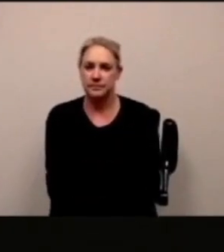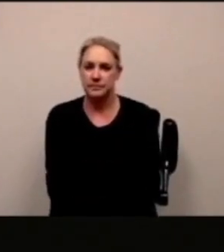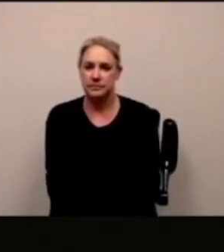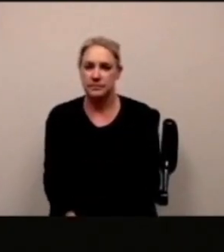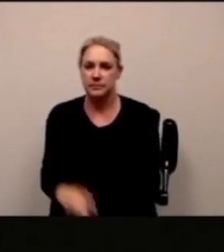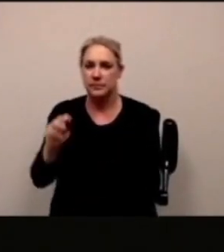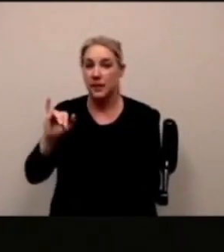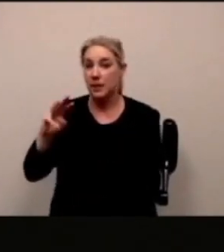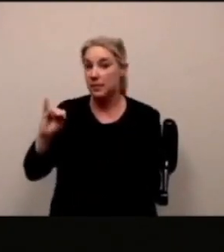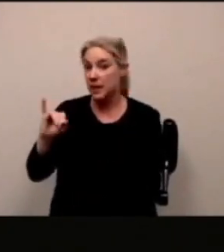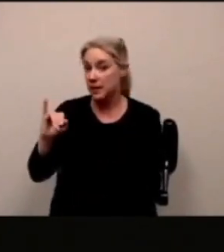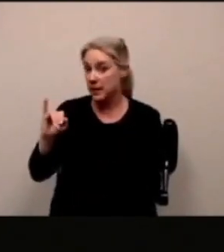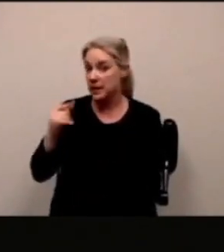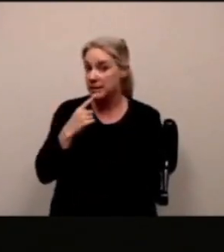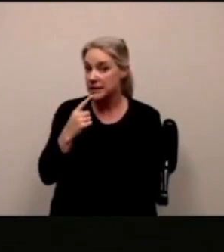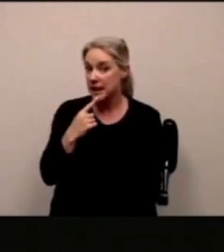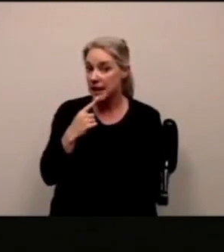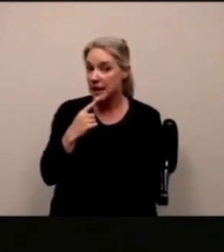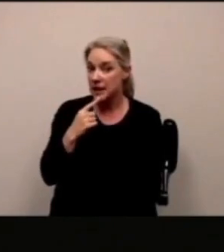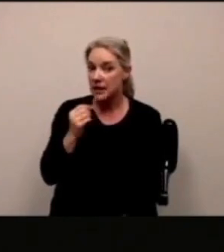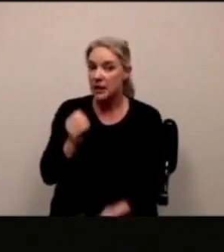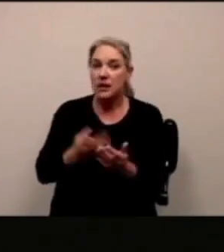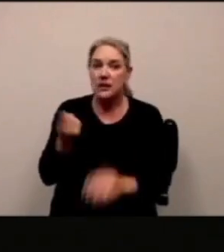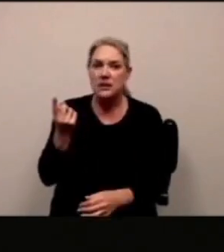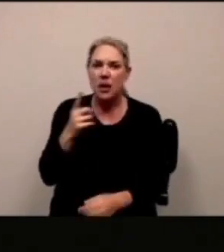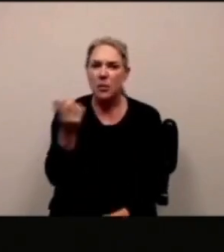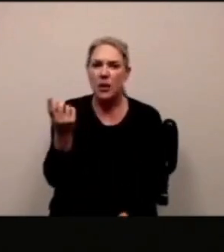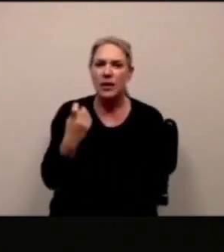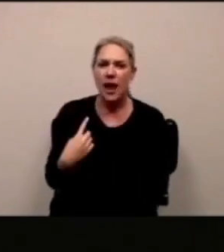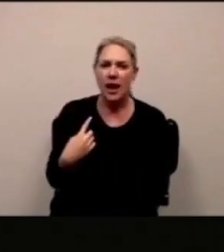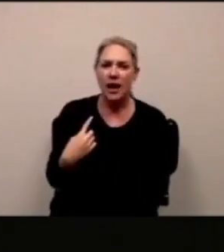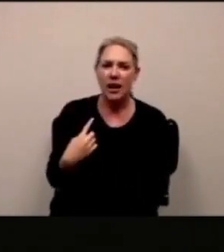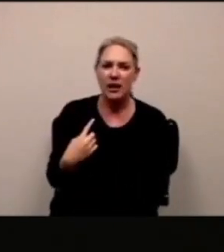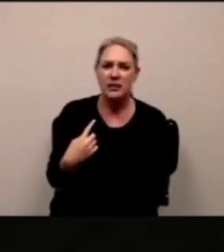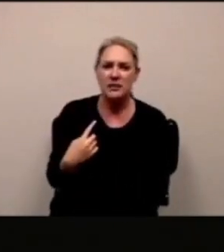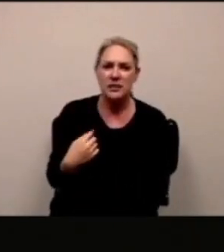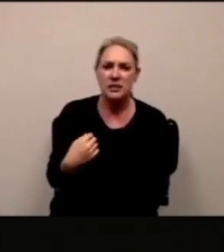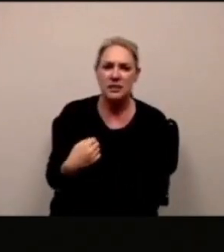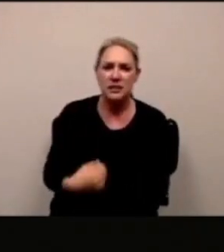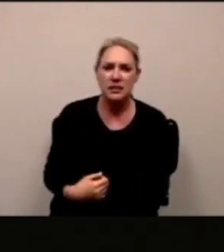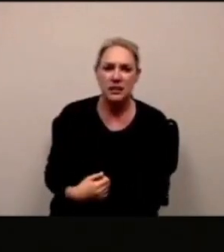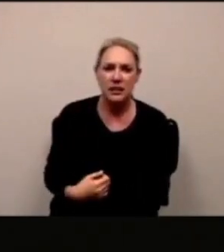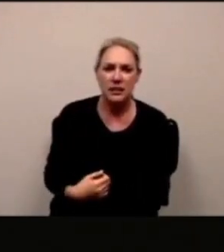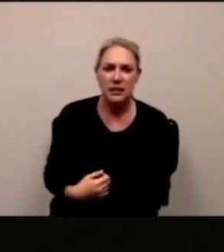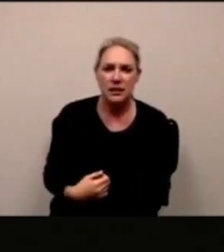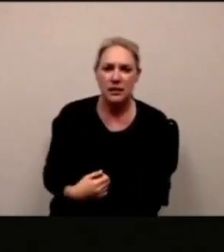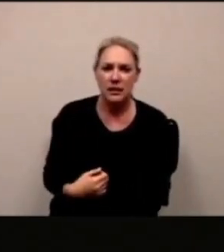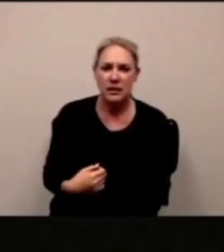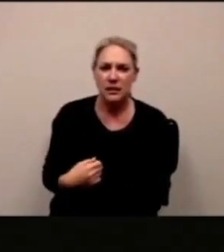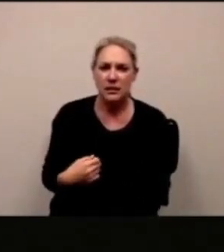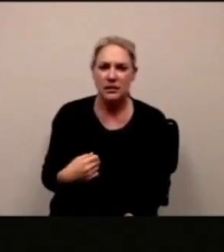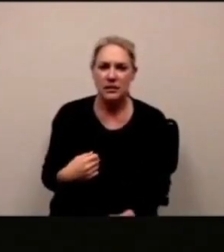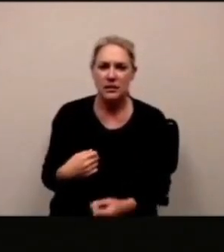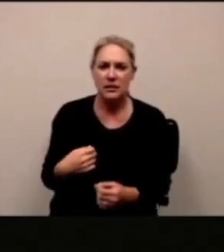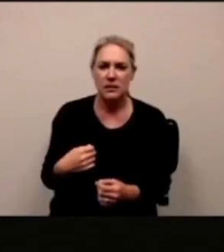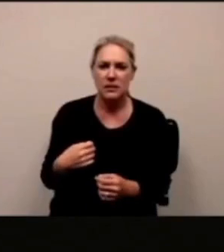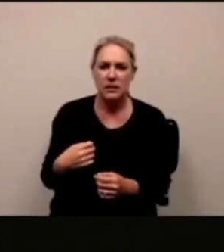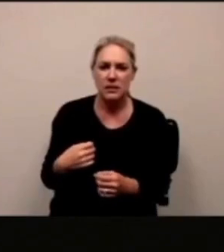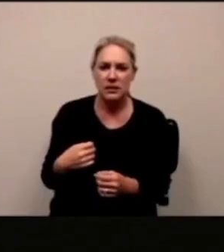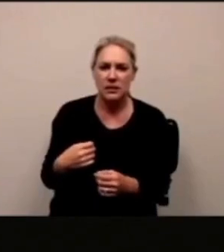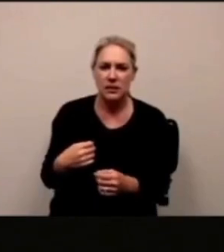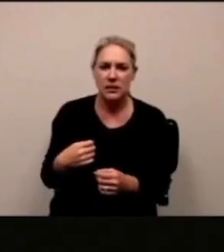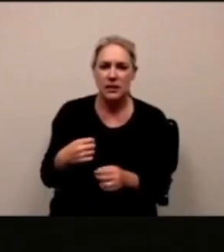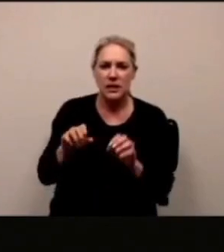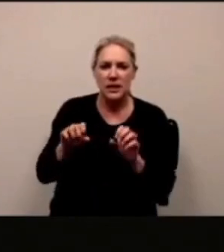prendere molte delle opportunità di apprendimento non vogliamo togliere attività